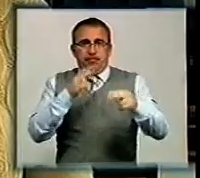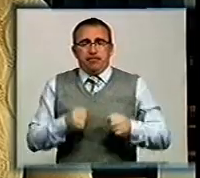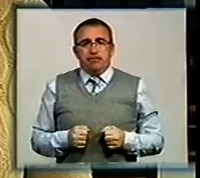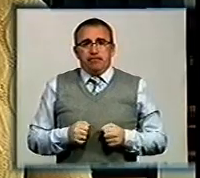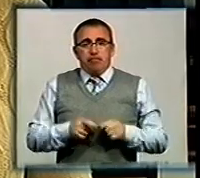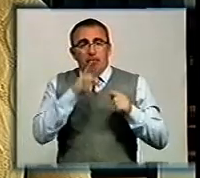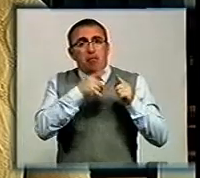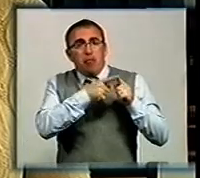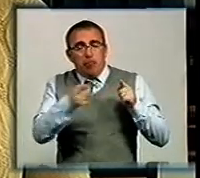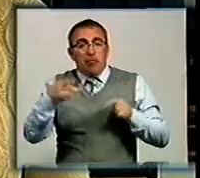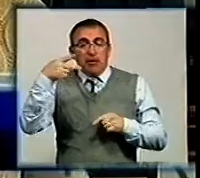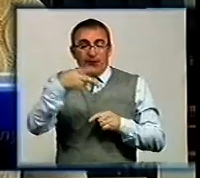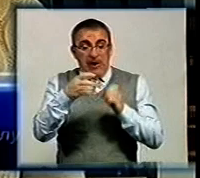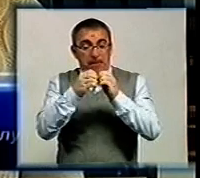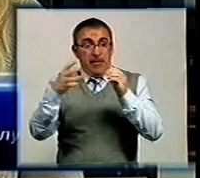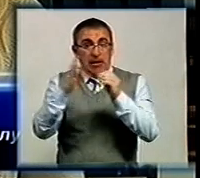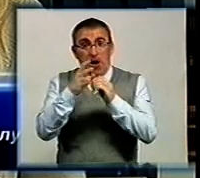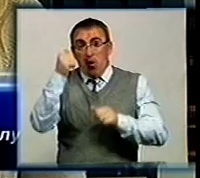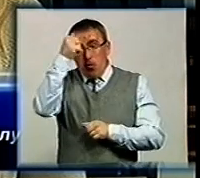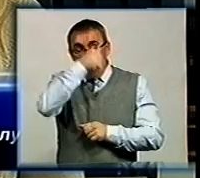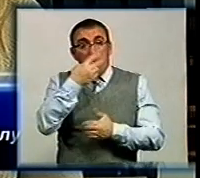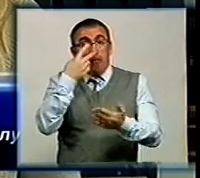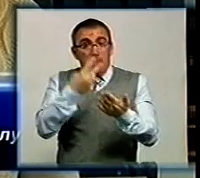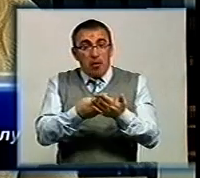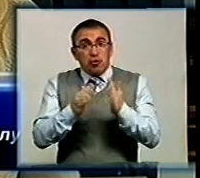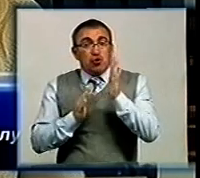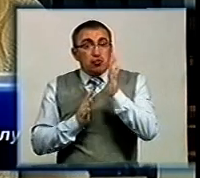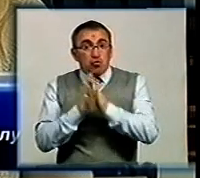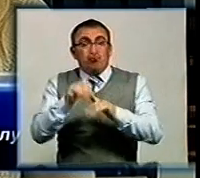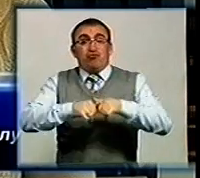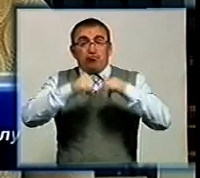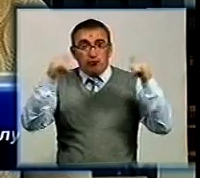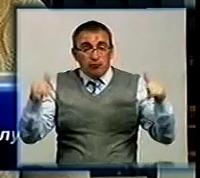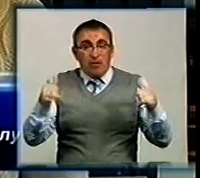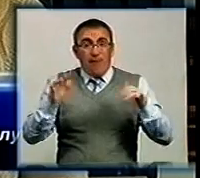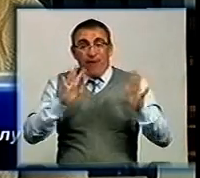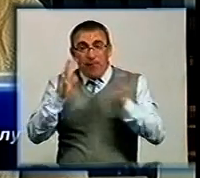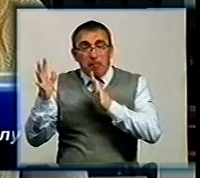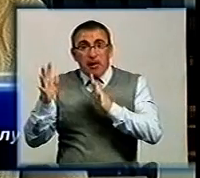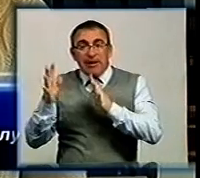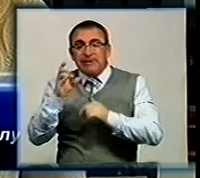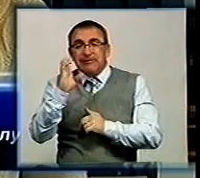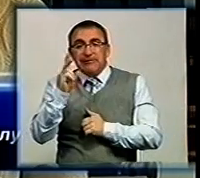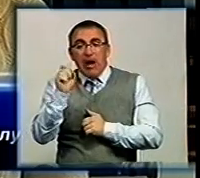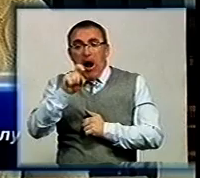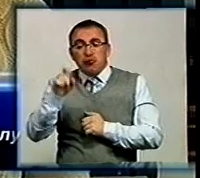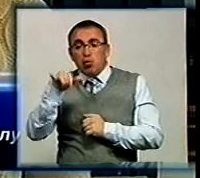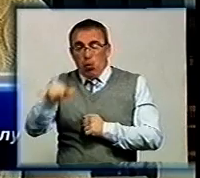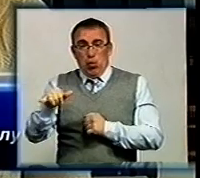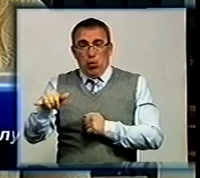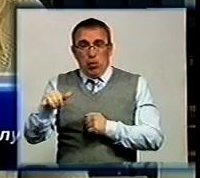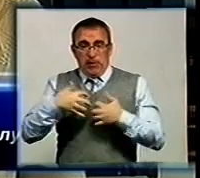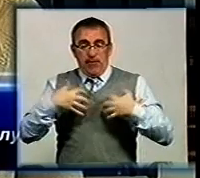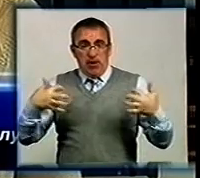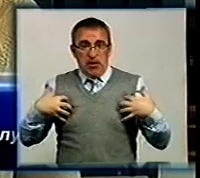Протягом 2015 року ми бачимо, що зросла кількість випадків сказу серед тварин. Так, з початку